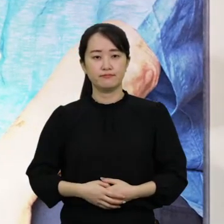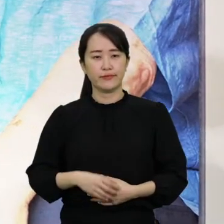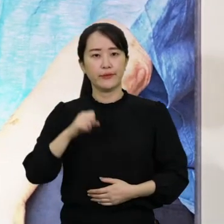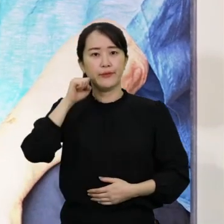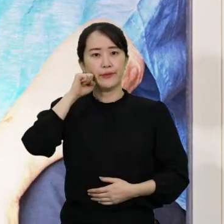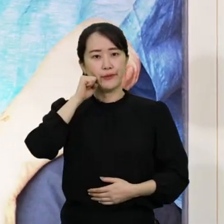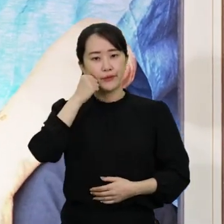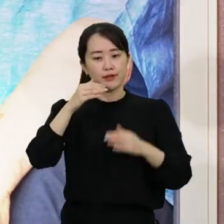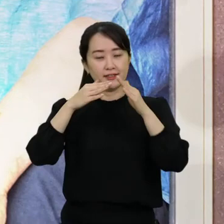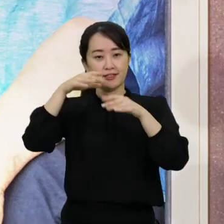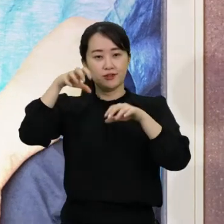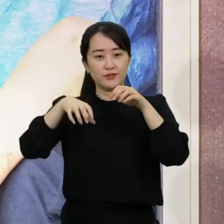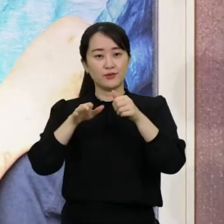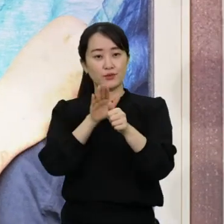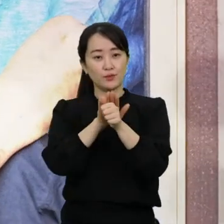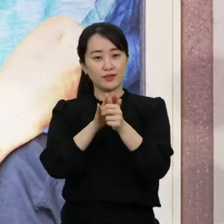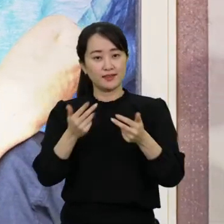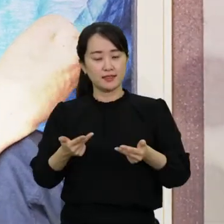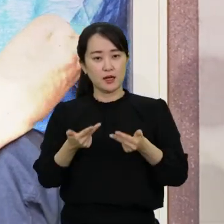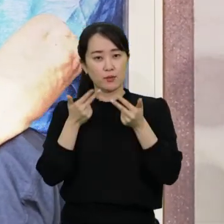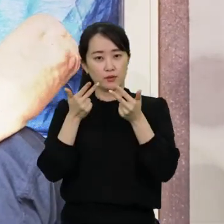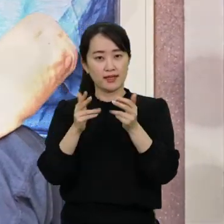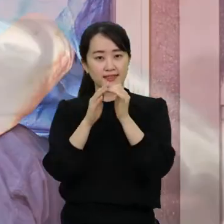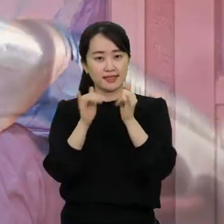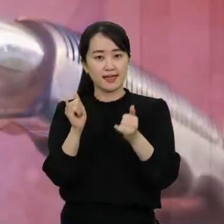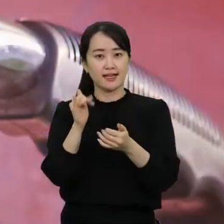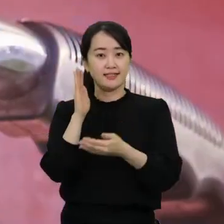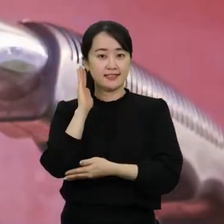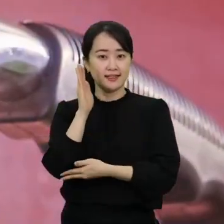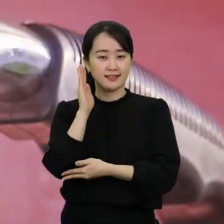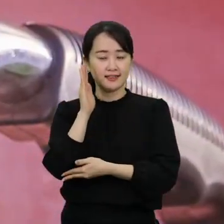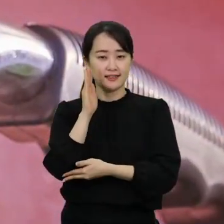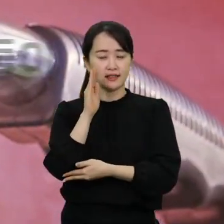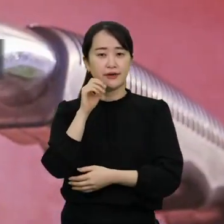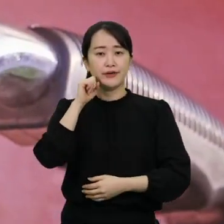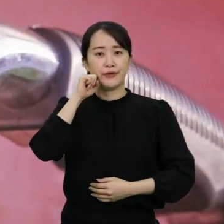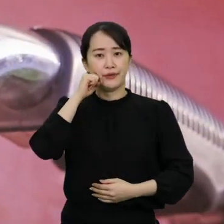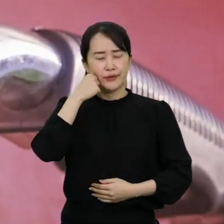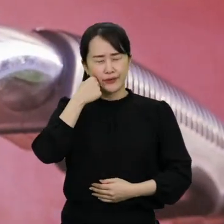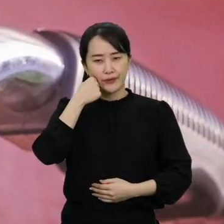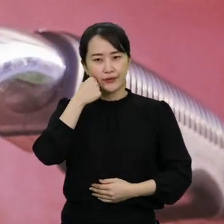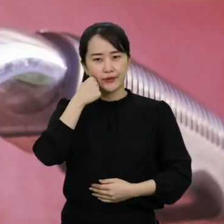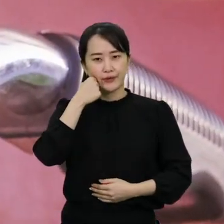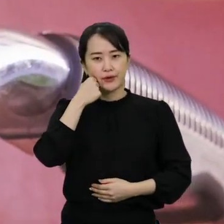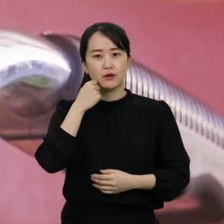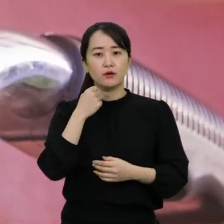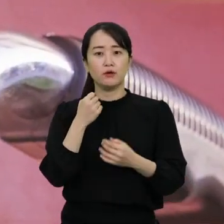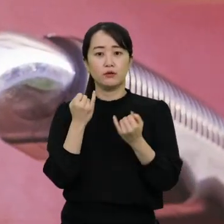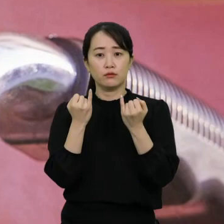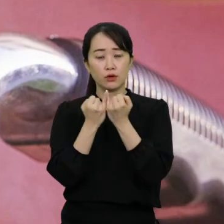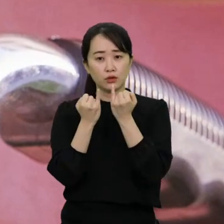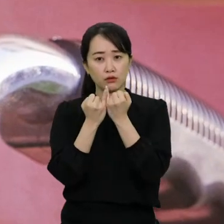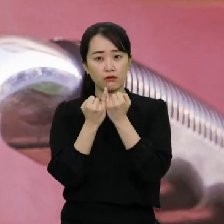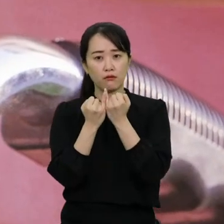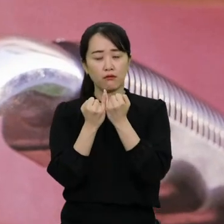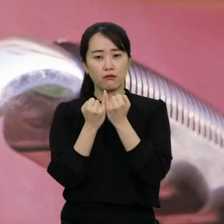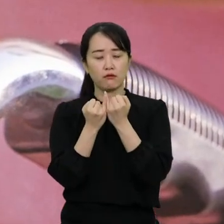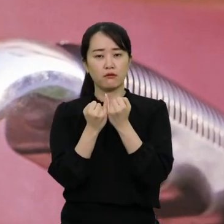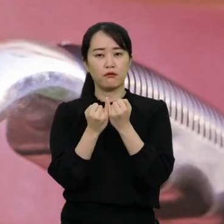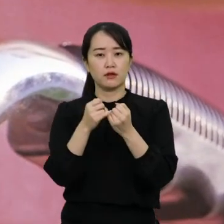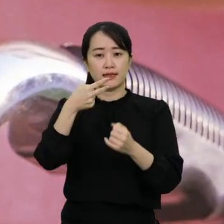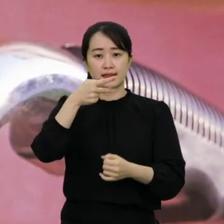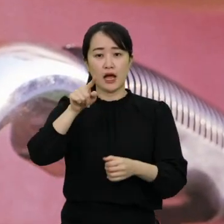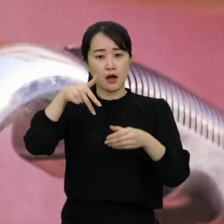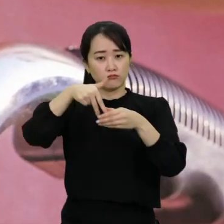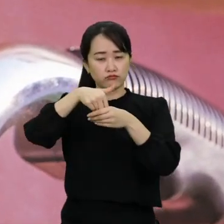어려운 이웃을 돕는 자원봉사자의 이야기나 어려움에 처한 여성, 장애인, 다문화 가정이